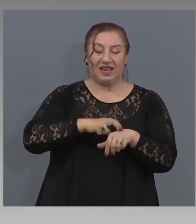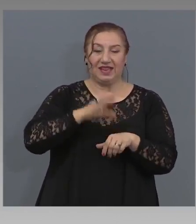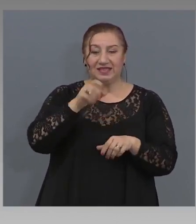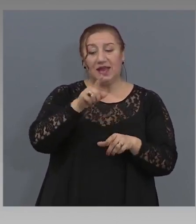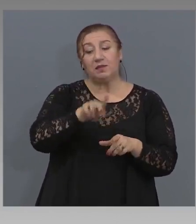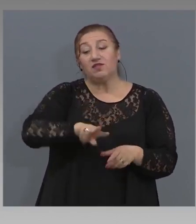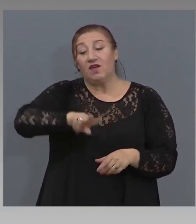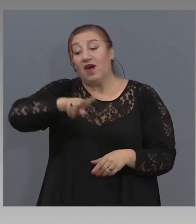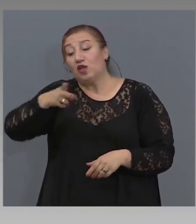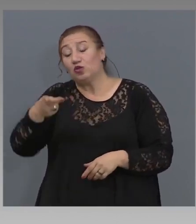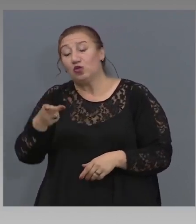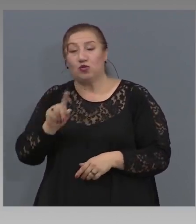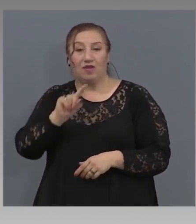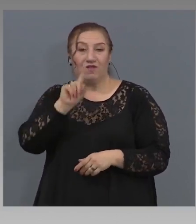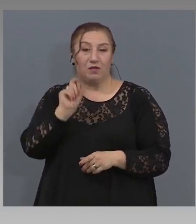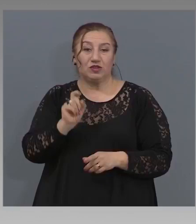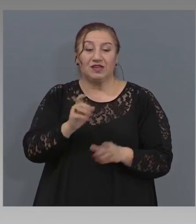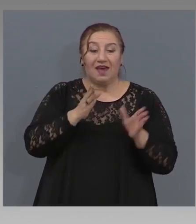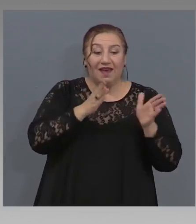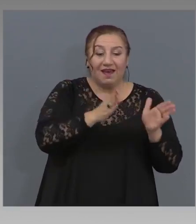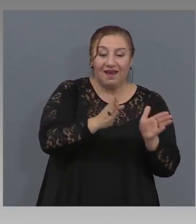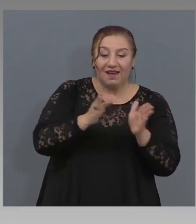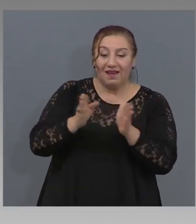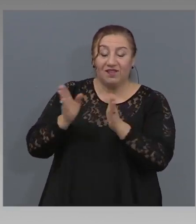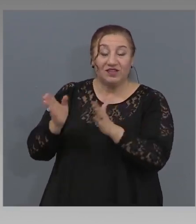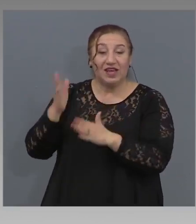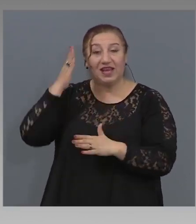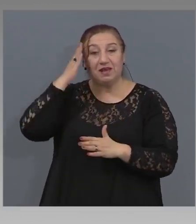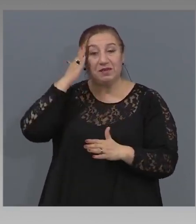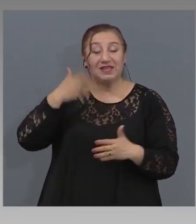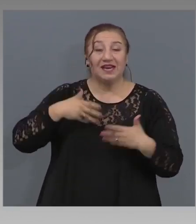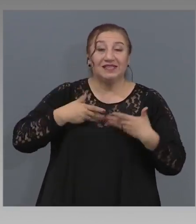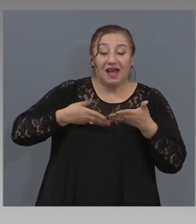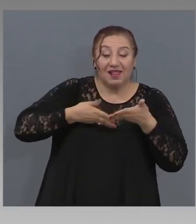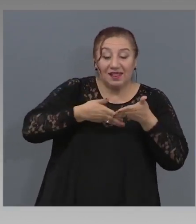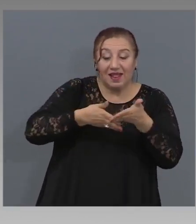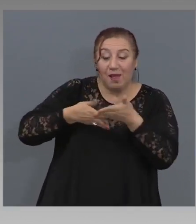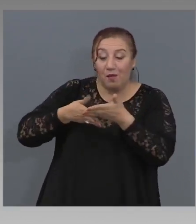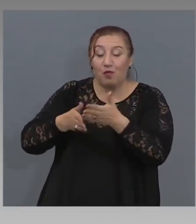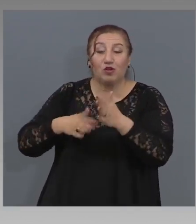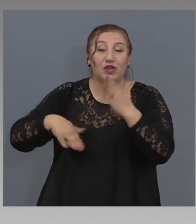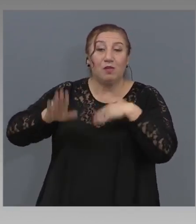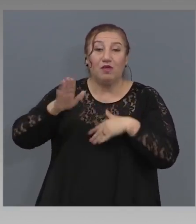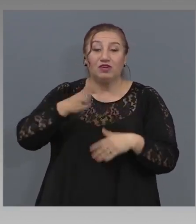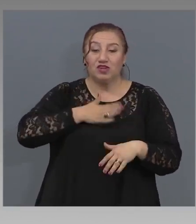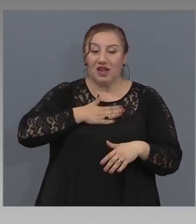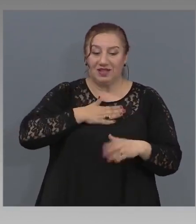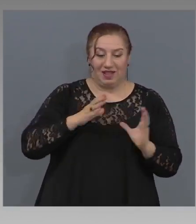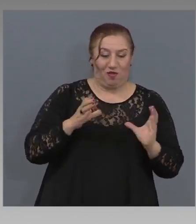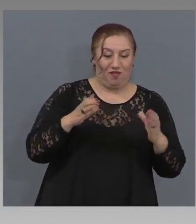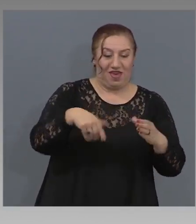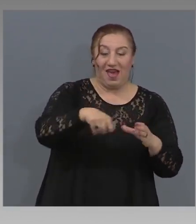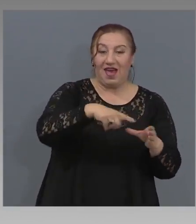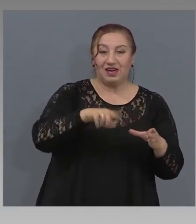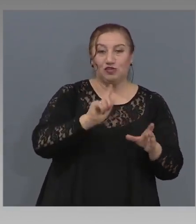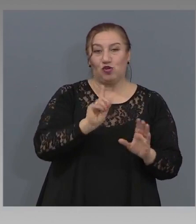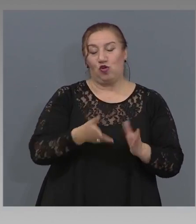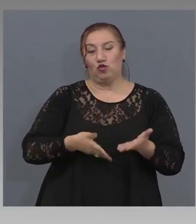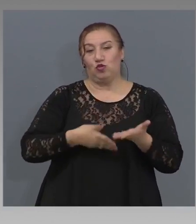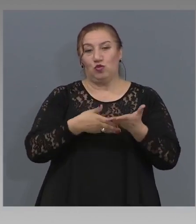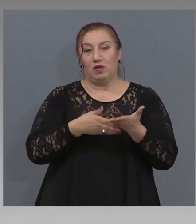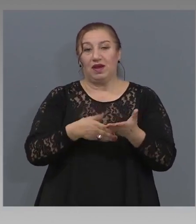Но затова казвам, всеки един министр в ресора си би искал да помогне, колкото се може повече на сектора и ресора, който подпомага.